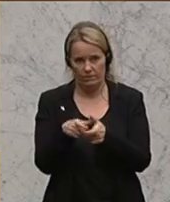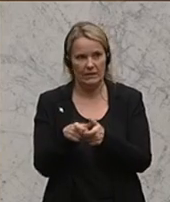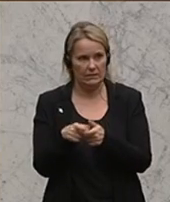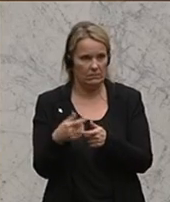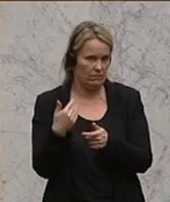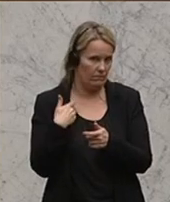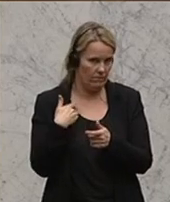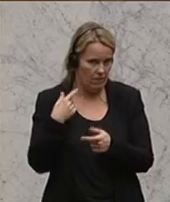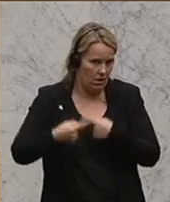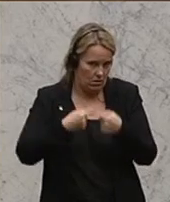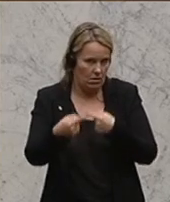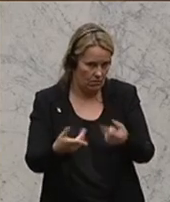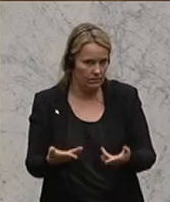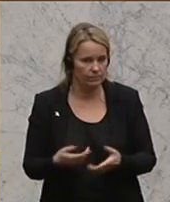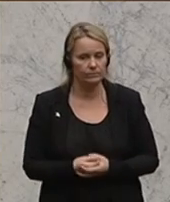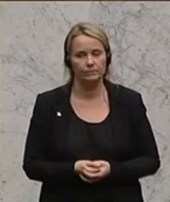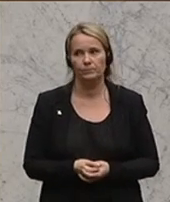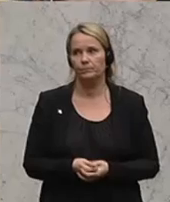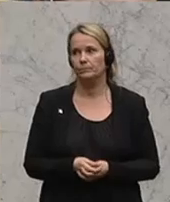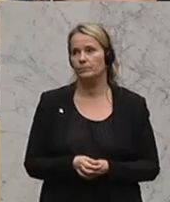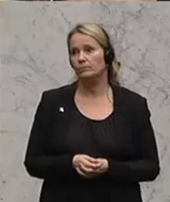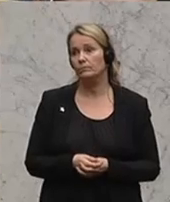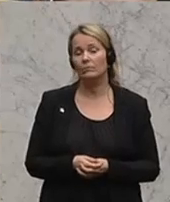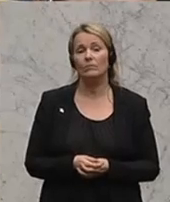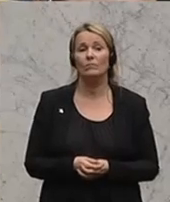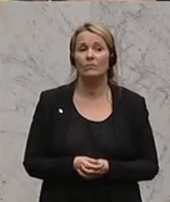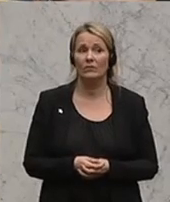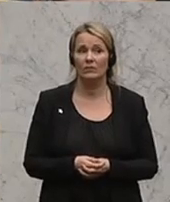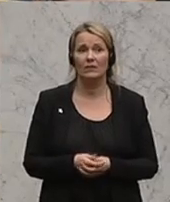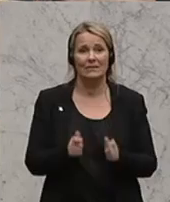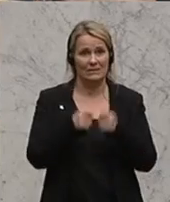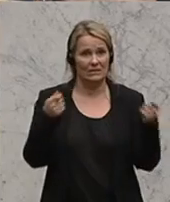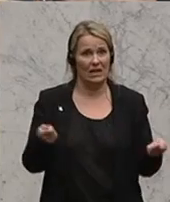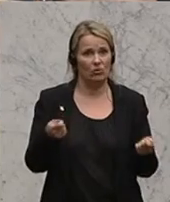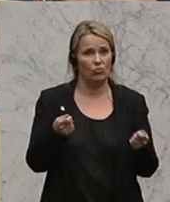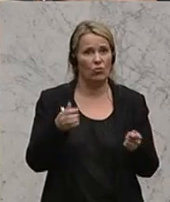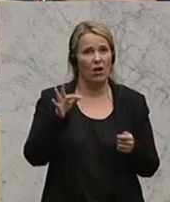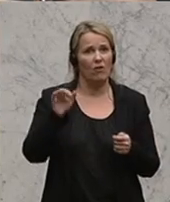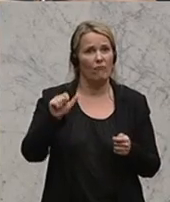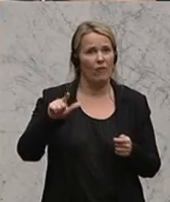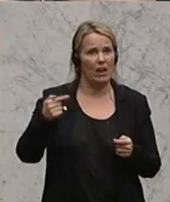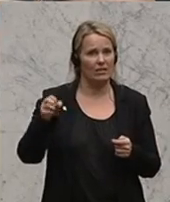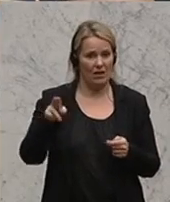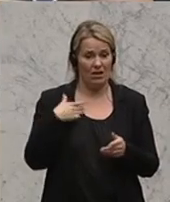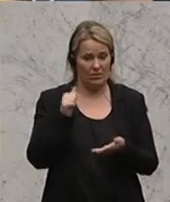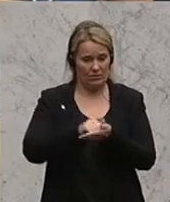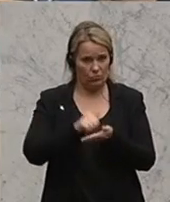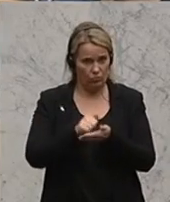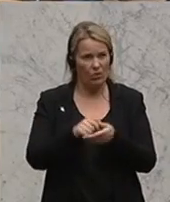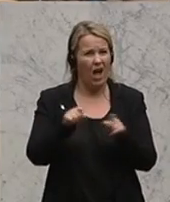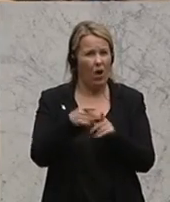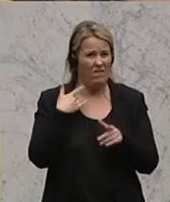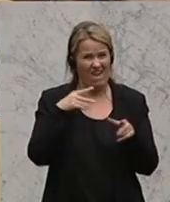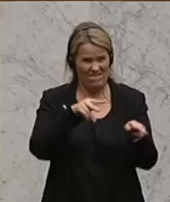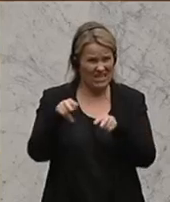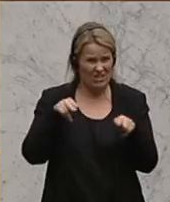davongetragen hat. Der Falter hat die Geschichte aufgebracht. Es ist ein Video aufgetaucht von dieser Nacht aus, der